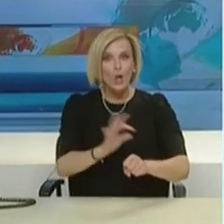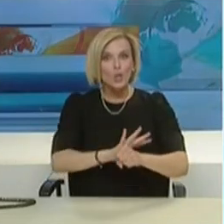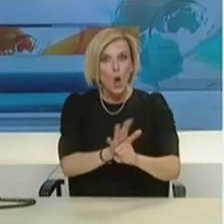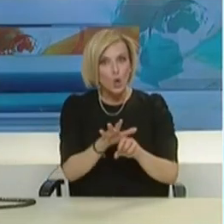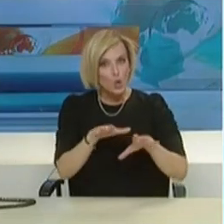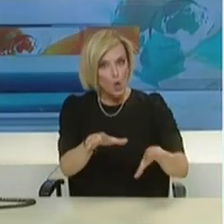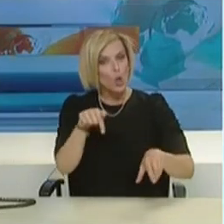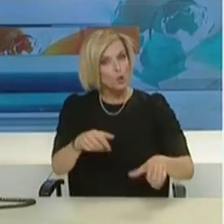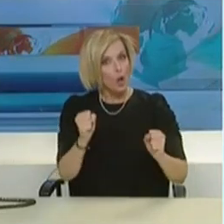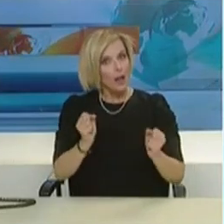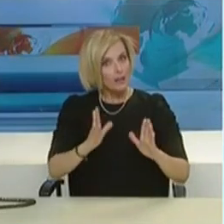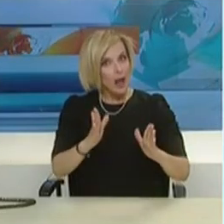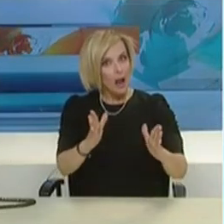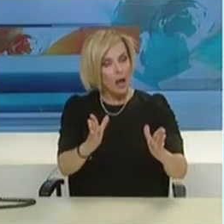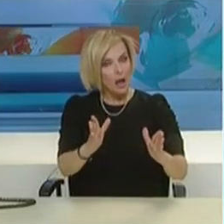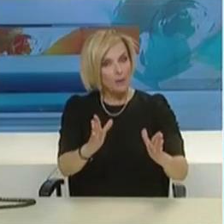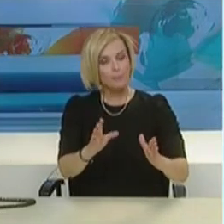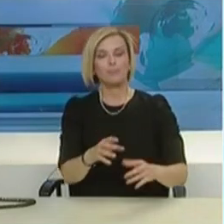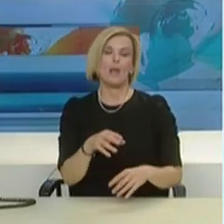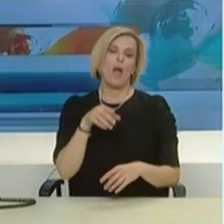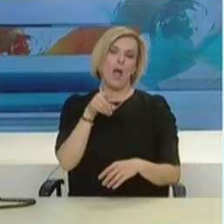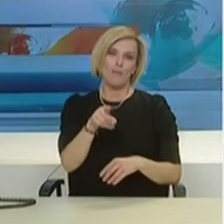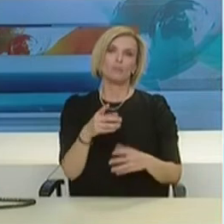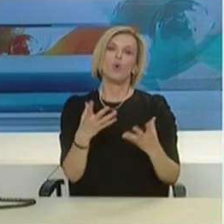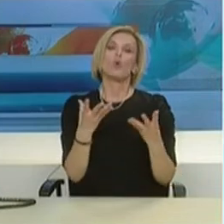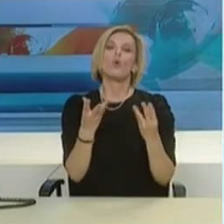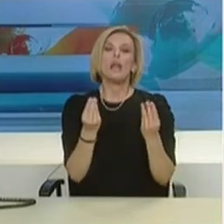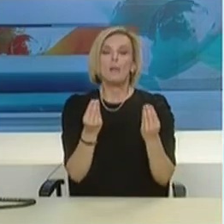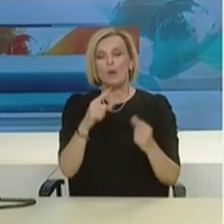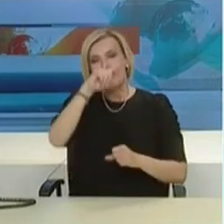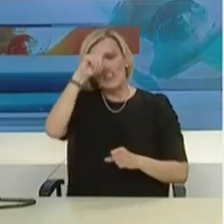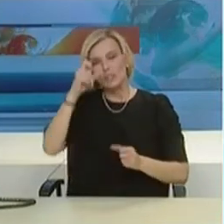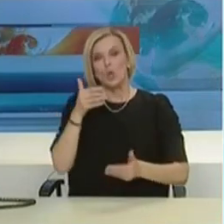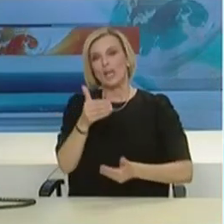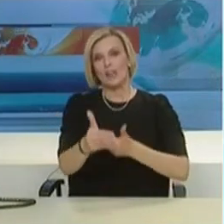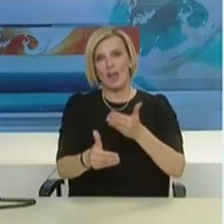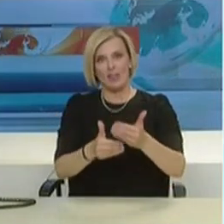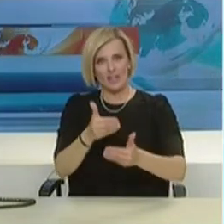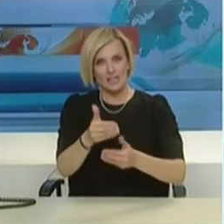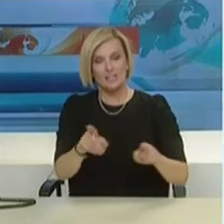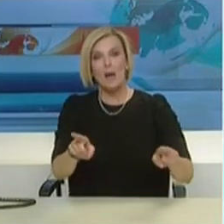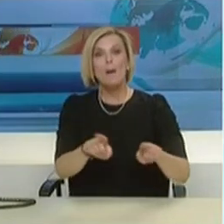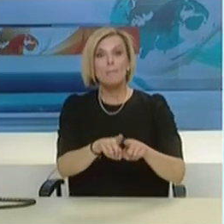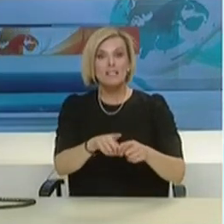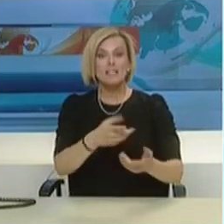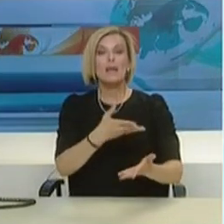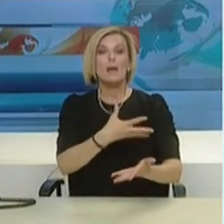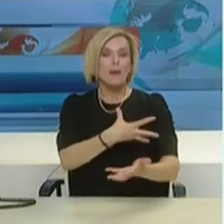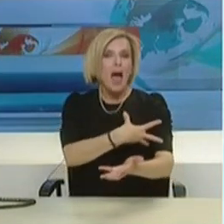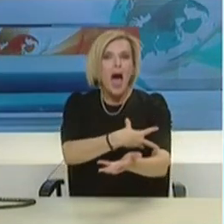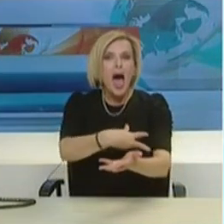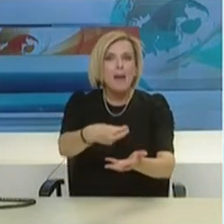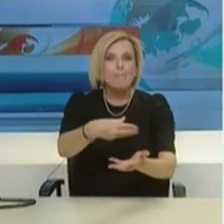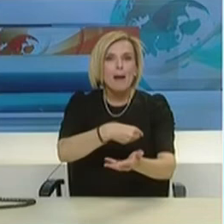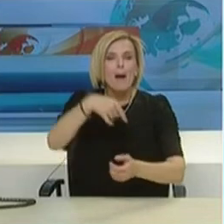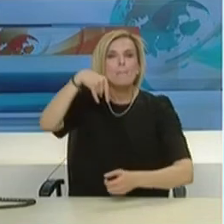Είναι μια περίπτωκη διαδικασία η οποία περιλαμβάνει την βοήθεια των αιματολόγων. Γίνεται με πλασμαθαίρεση. Ομάδα